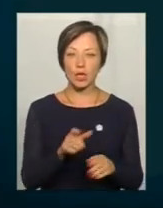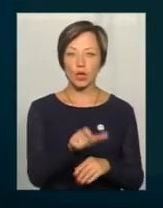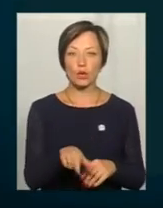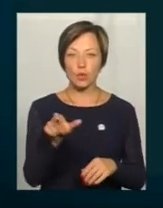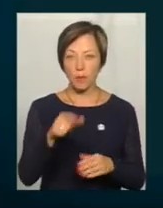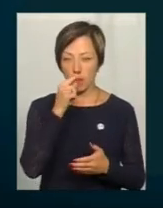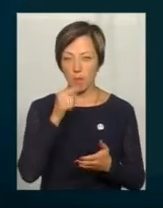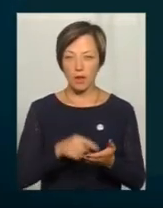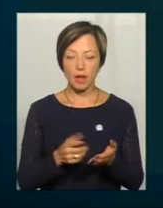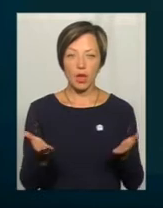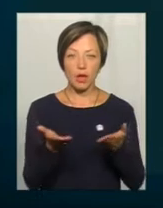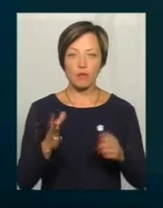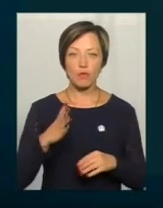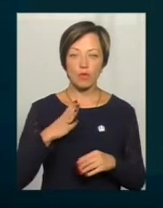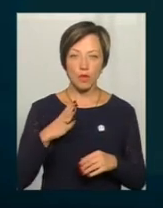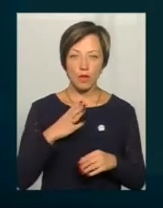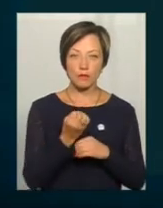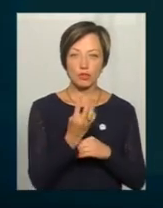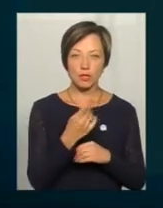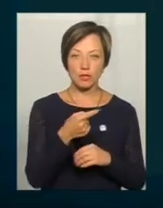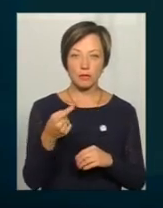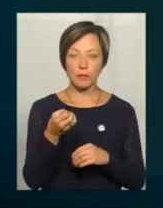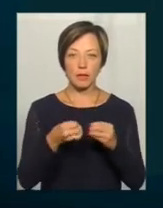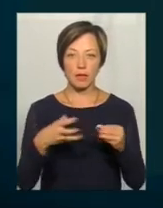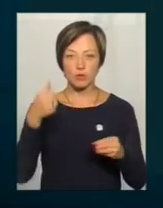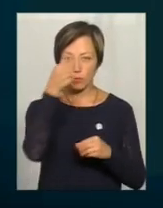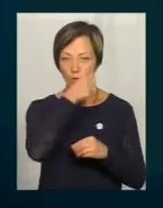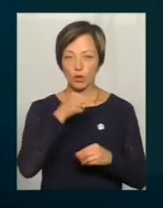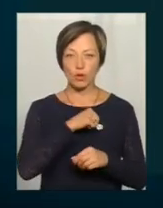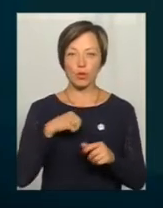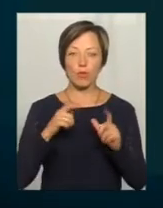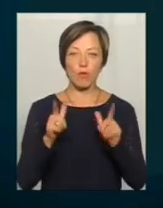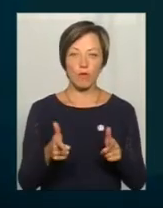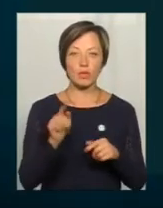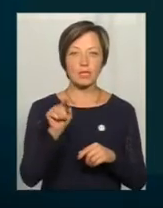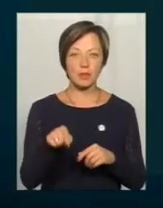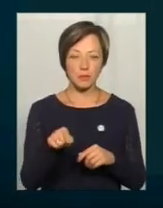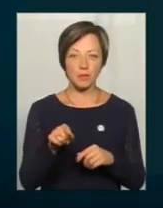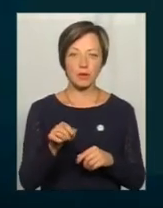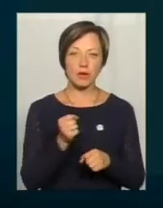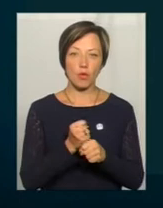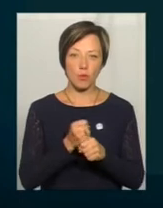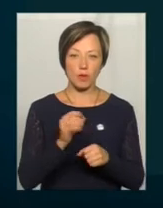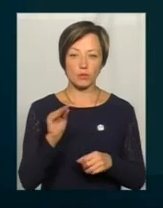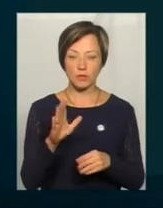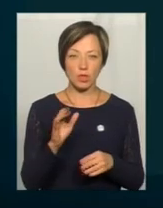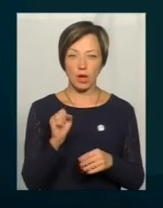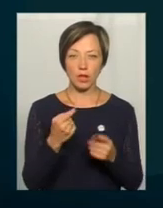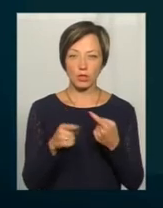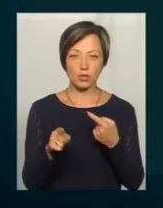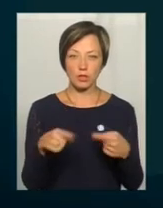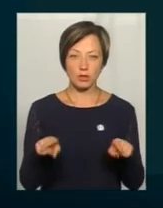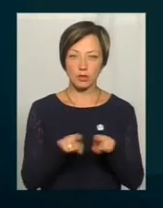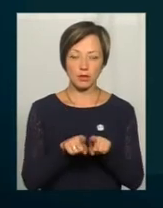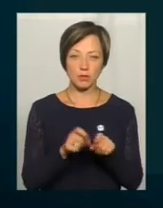підпадають, які були в 14-15-му році добровольцями, то тими роблять. А